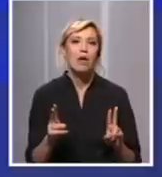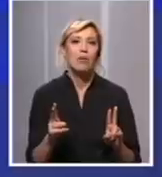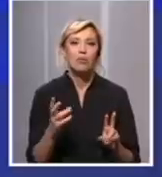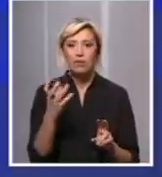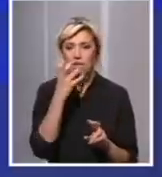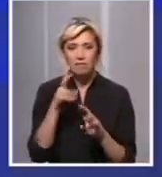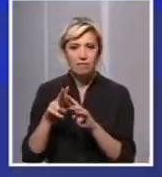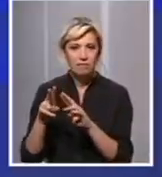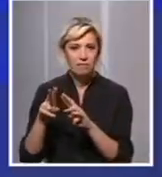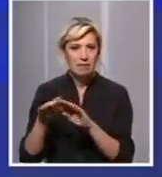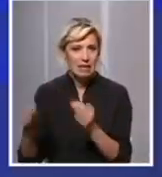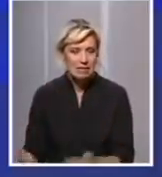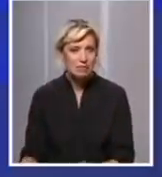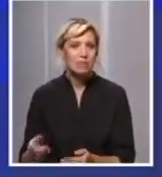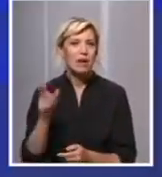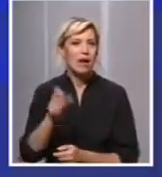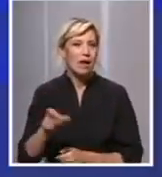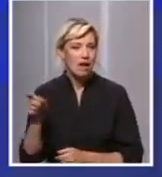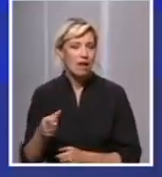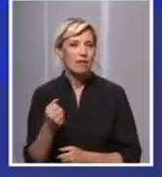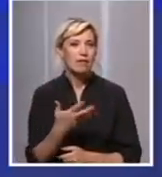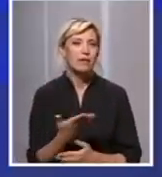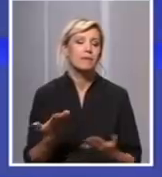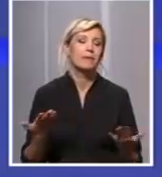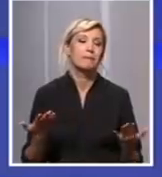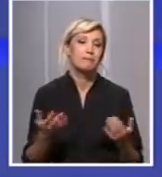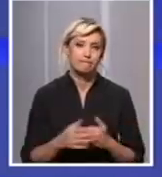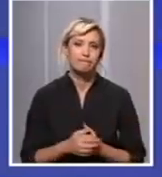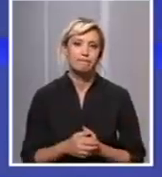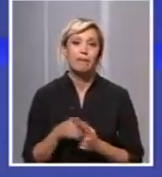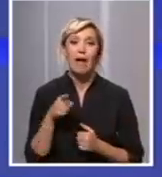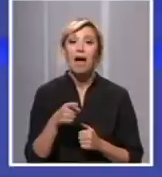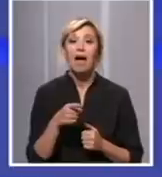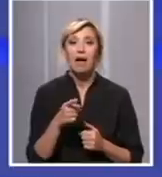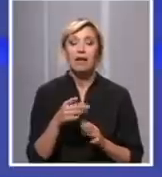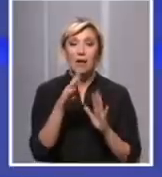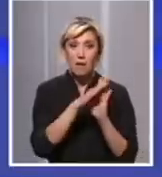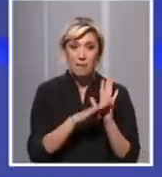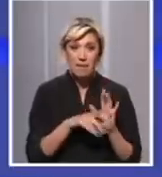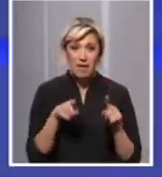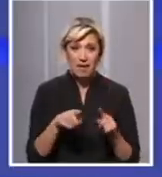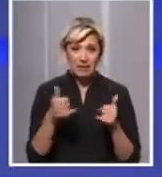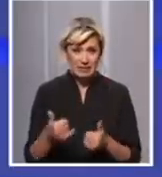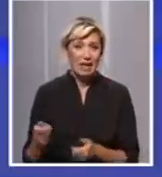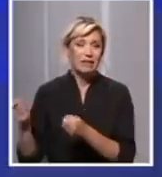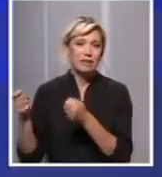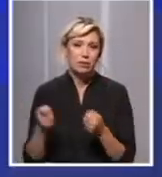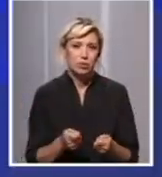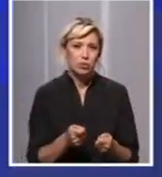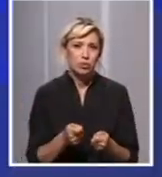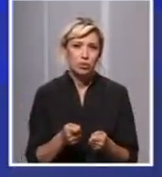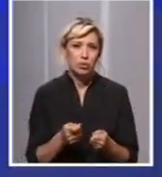Ali, napominjem, mere koje smo uveli i koje sprovodimo mnogo striknije